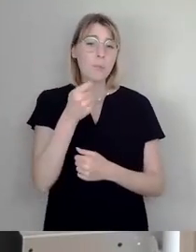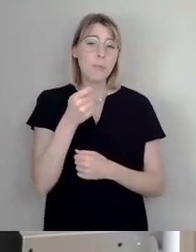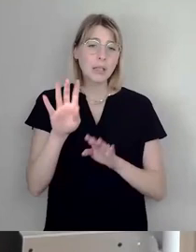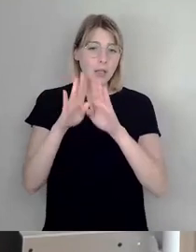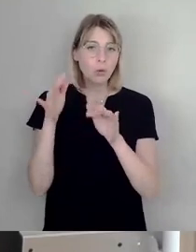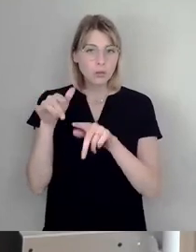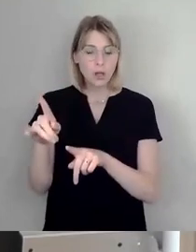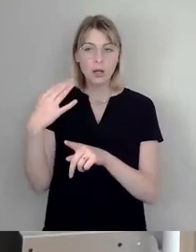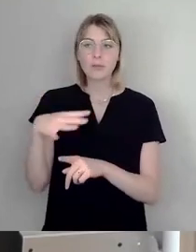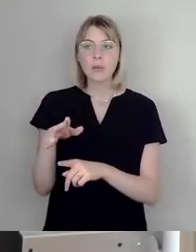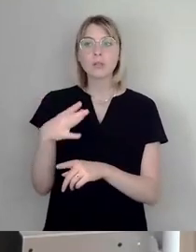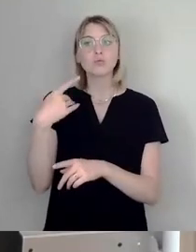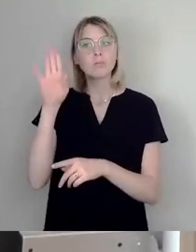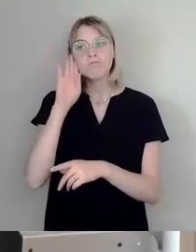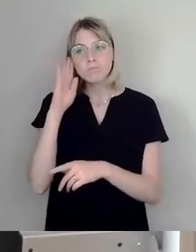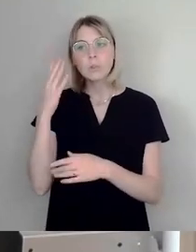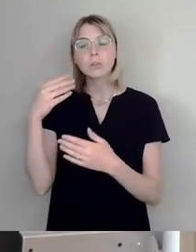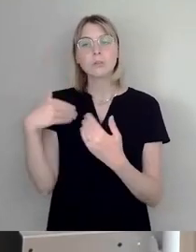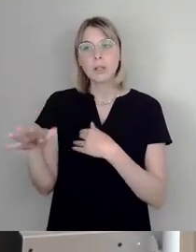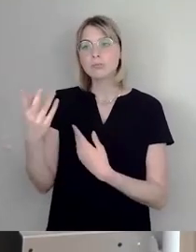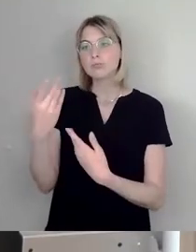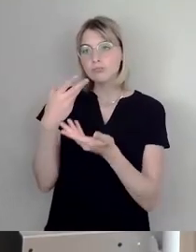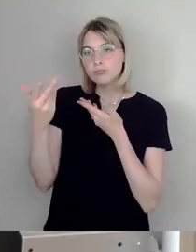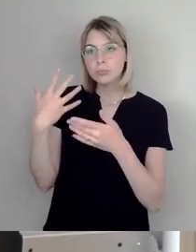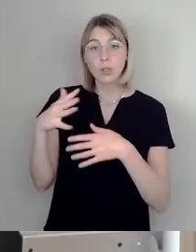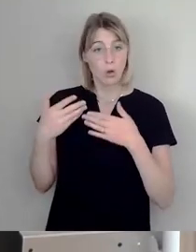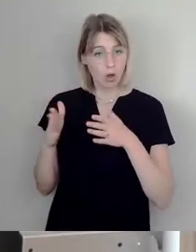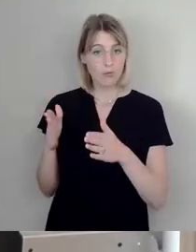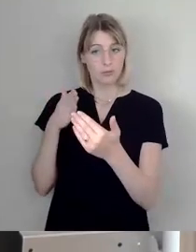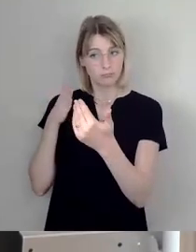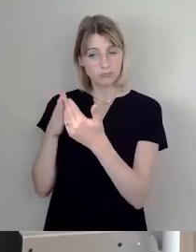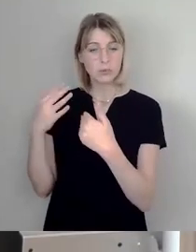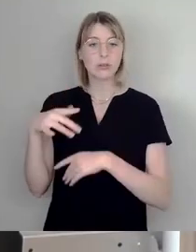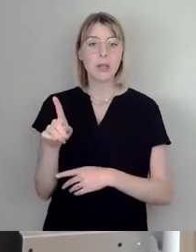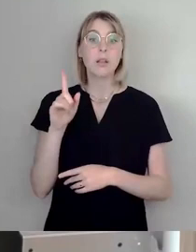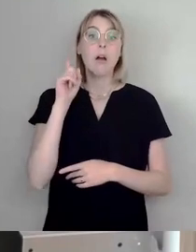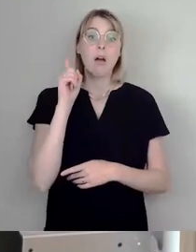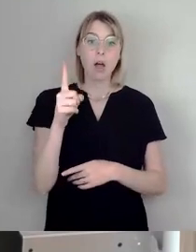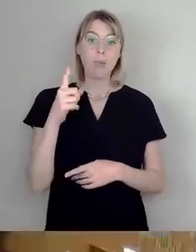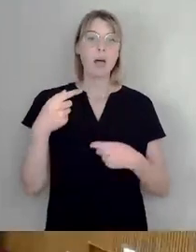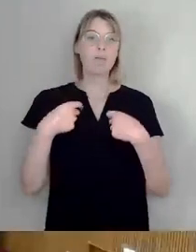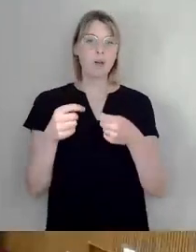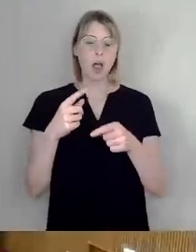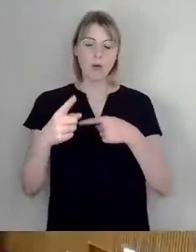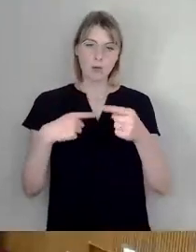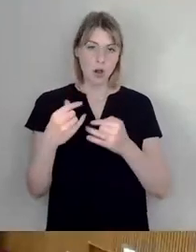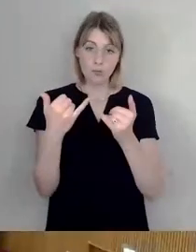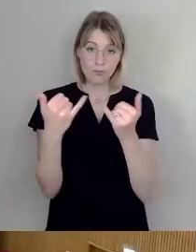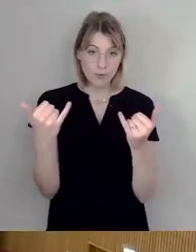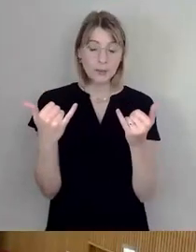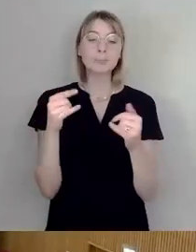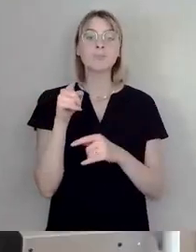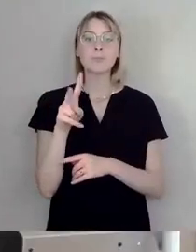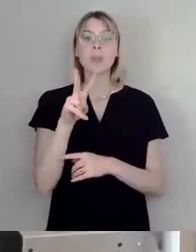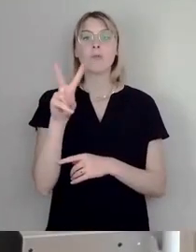auch offen gegenüber gestanden, aber der Verkauf ist ja so gelaufen, dass die Vonovia einen